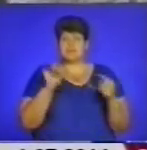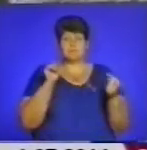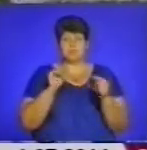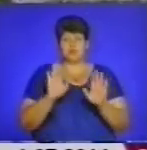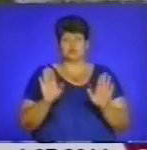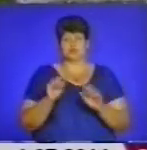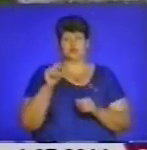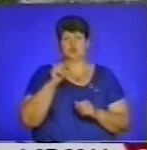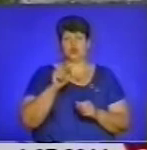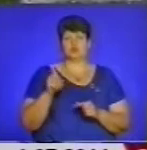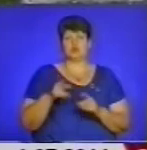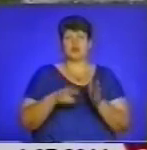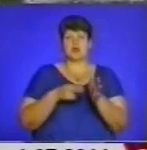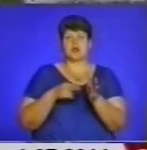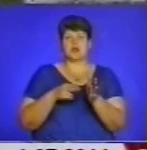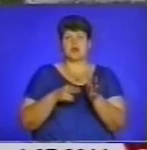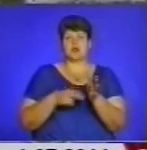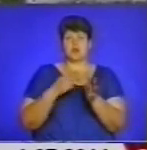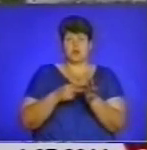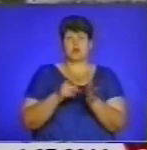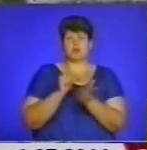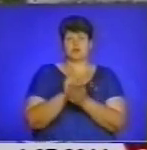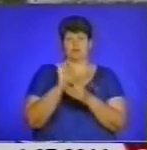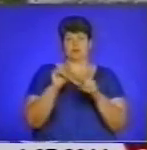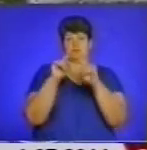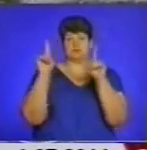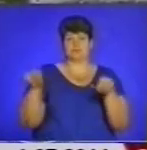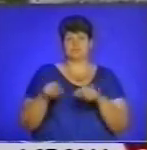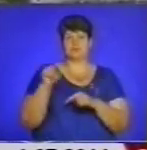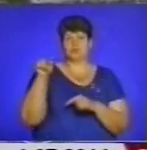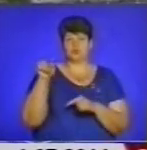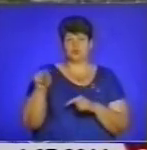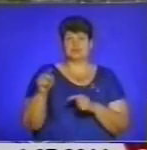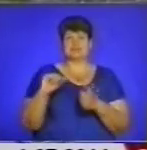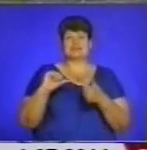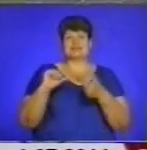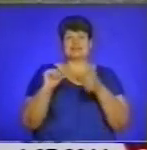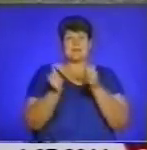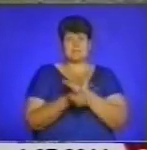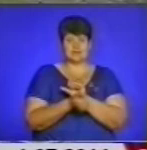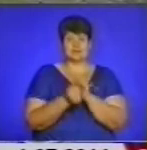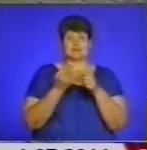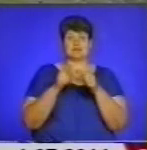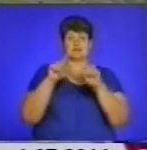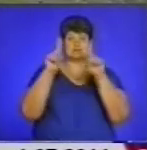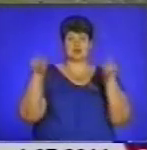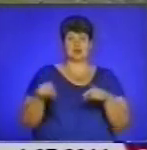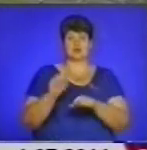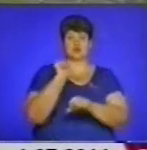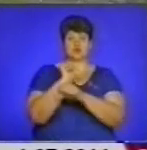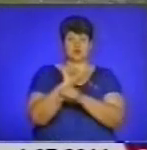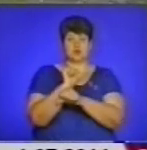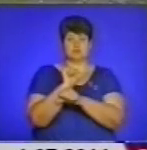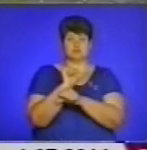колія була позначена, вона мусить бути позначена. Але просто тоді замінити даний знак «Стоп» можливо